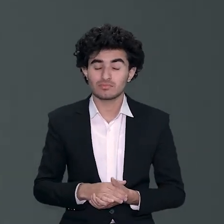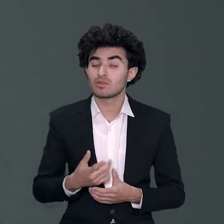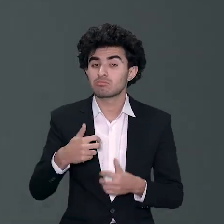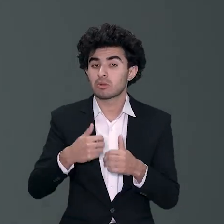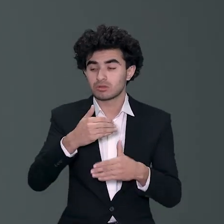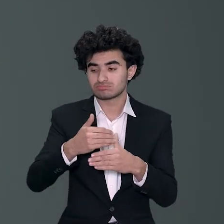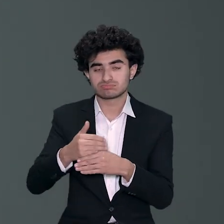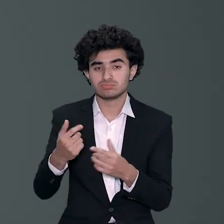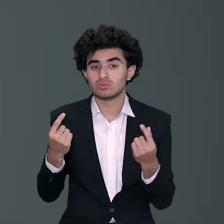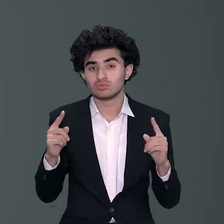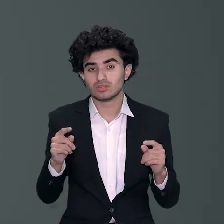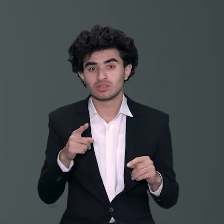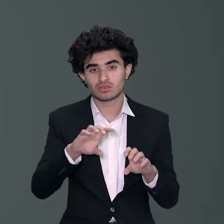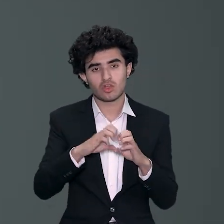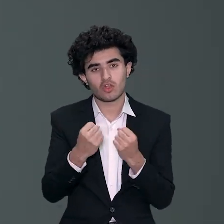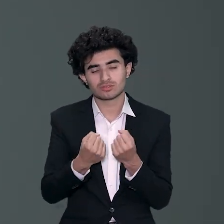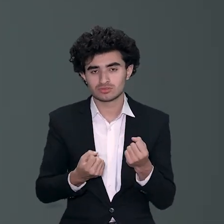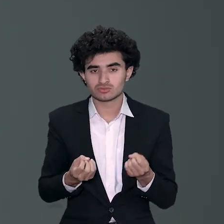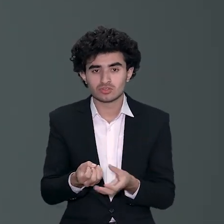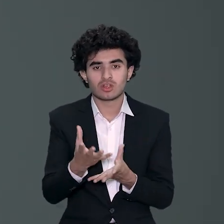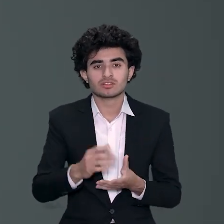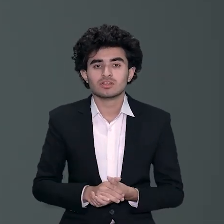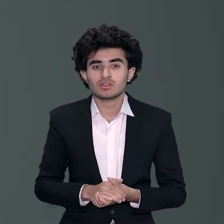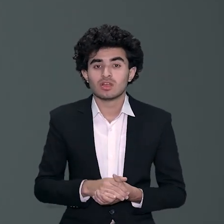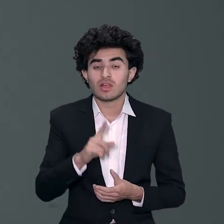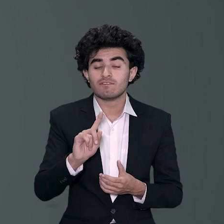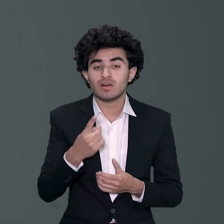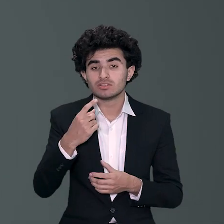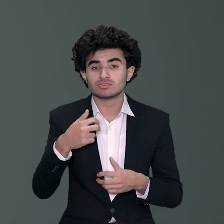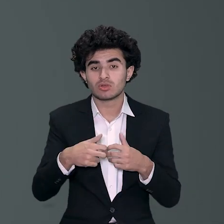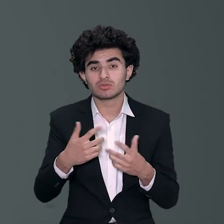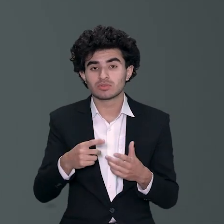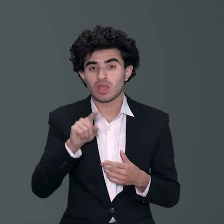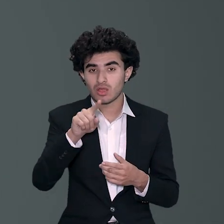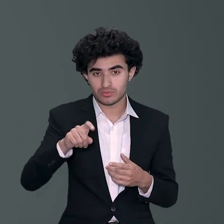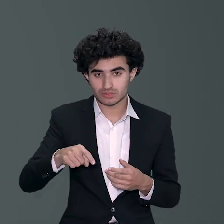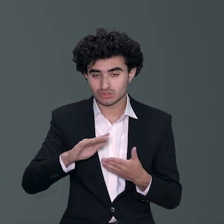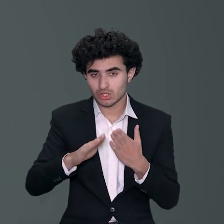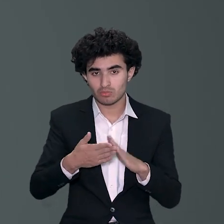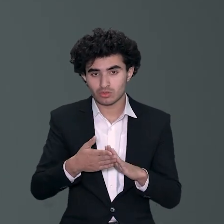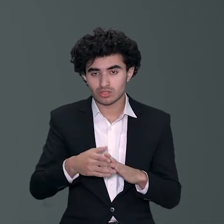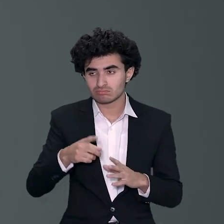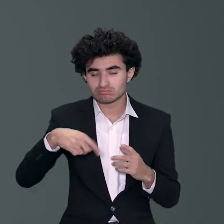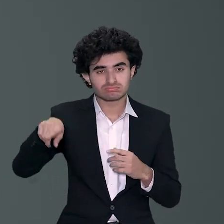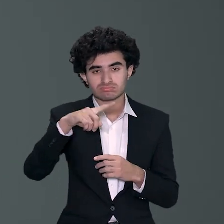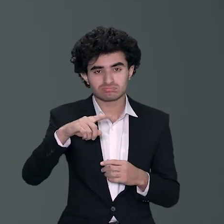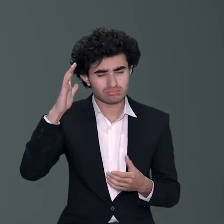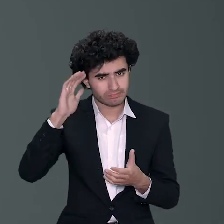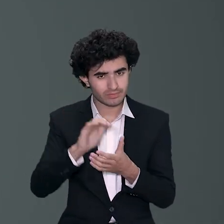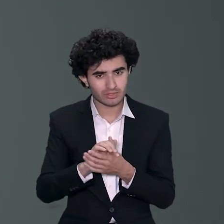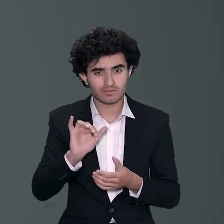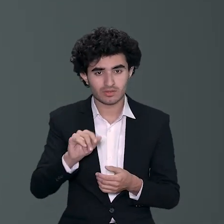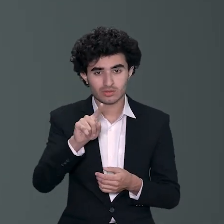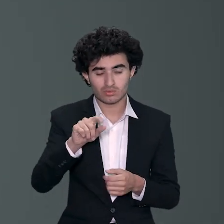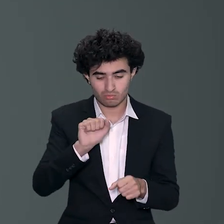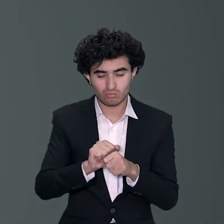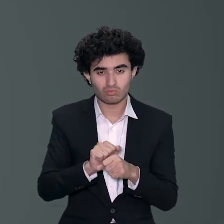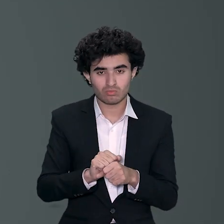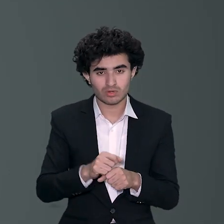بڑی نہیں لگتی کیا چیلنجز آتے ہیں آپ کو ایک کمپنی سٹارٹ کرنے میں سب سے پہلا چیلنج ہوتا ہے کہ آپ کو